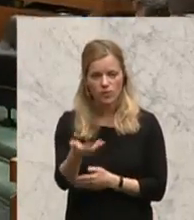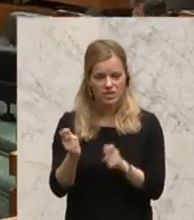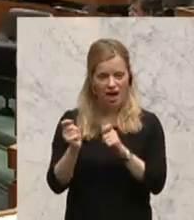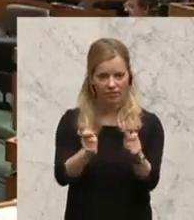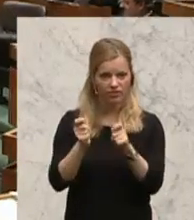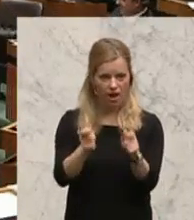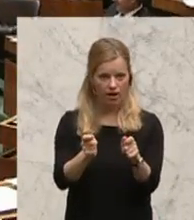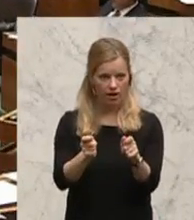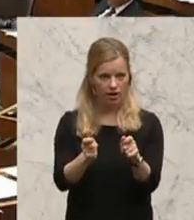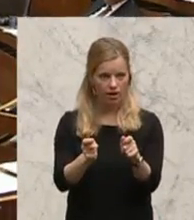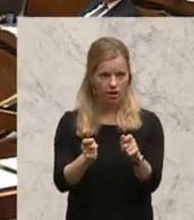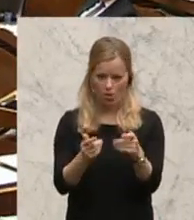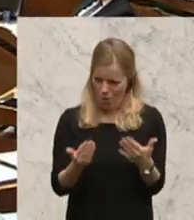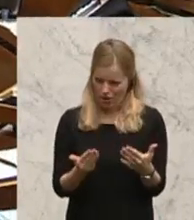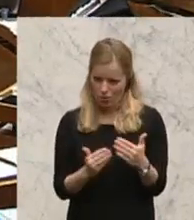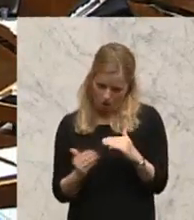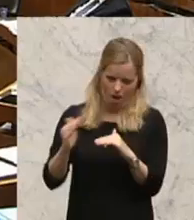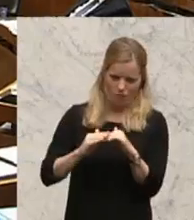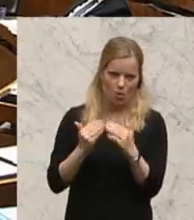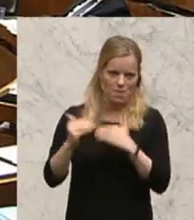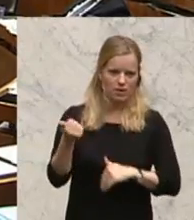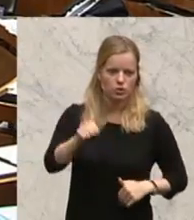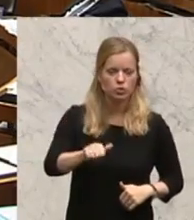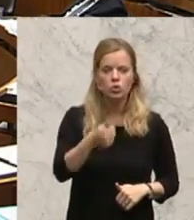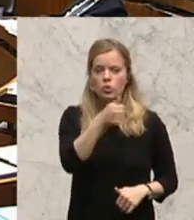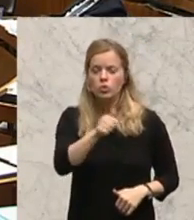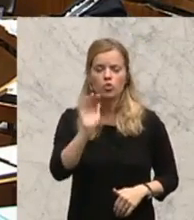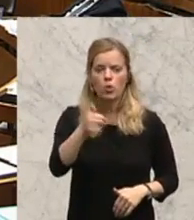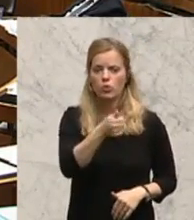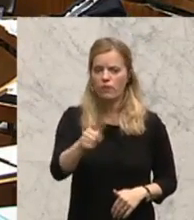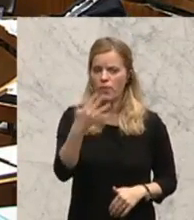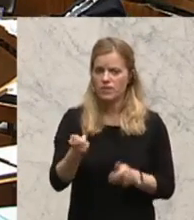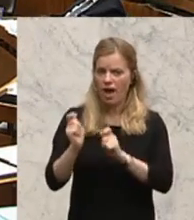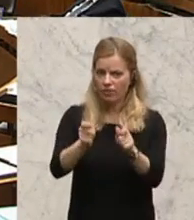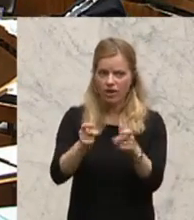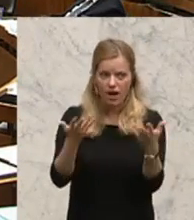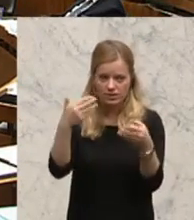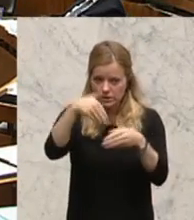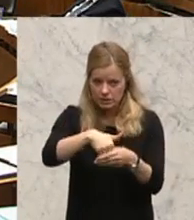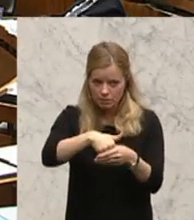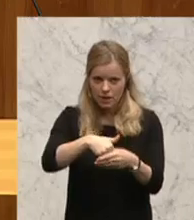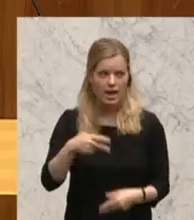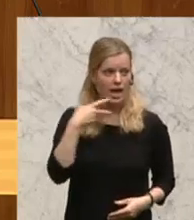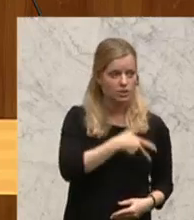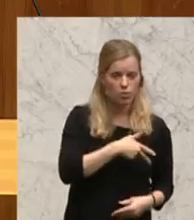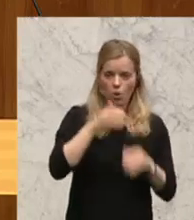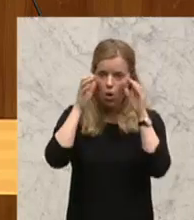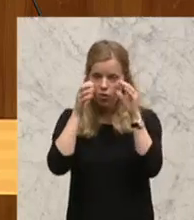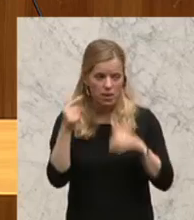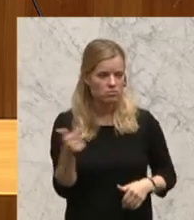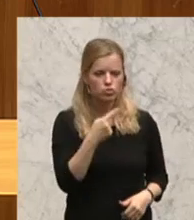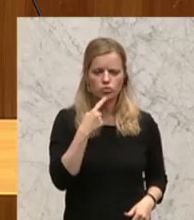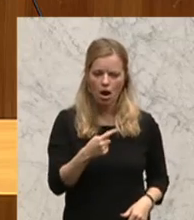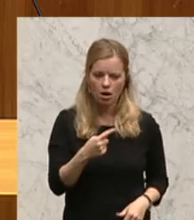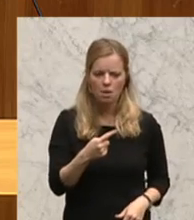sein. Wissen Sie, was mit diesen 150 Anträgen passiert ist? In großer Verlässlichkeit. Die SPÖ und die ÖVP sagen, da ist sicherlich nichts